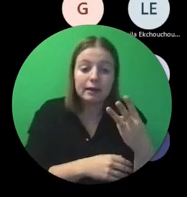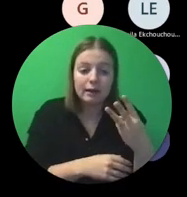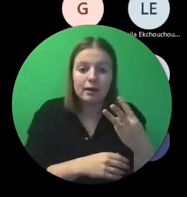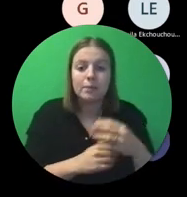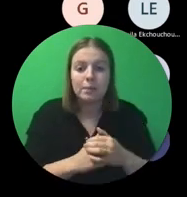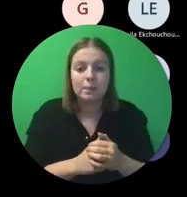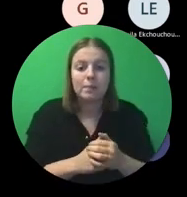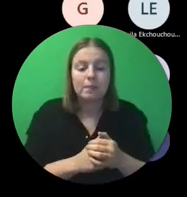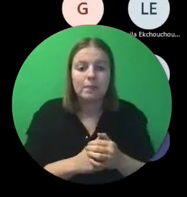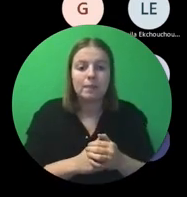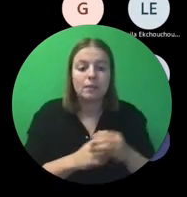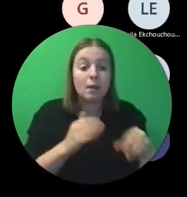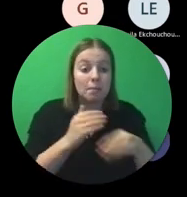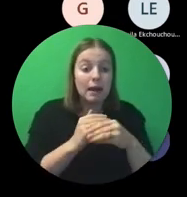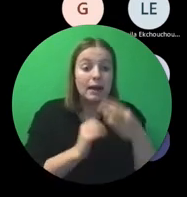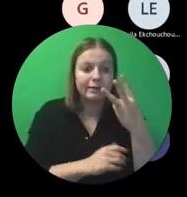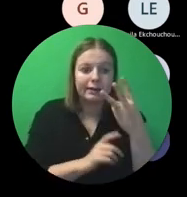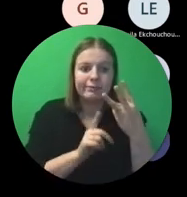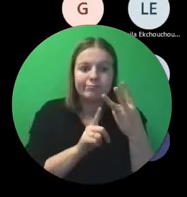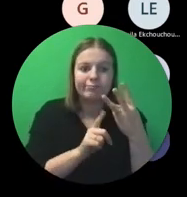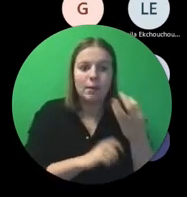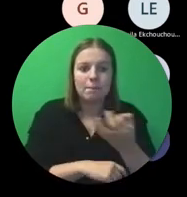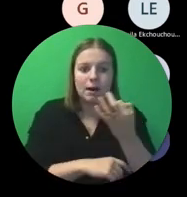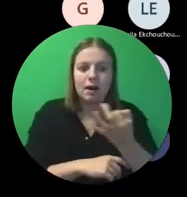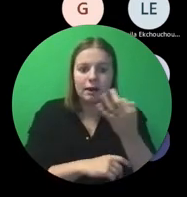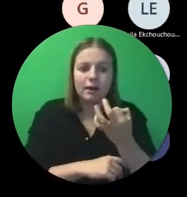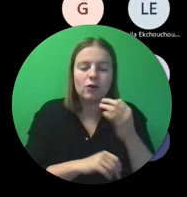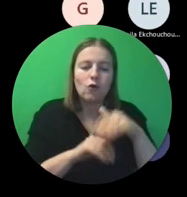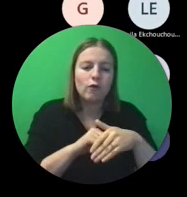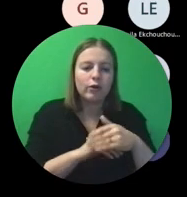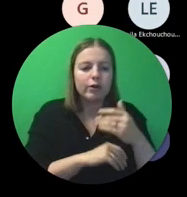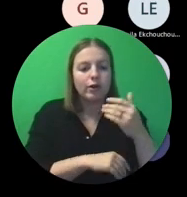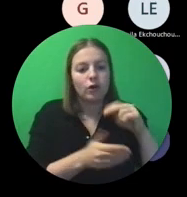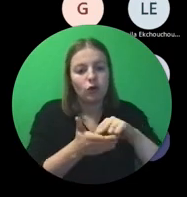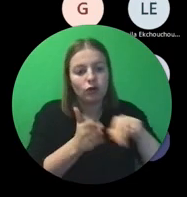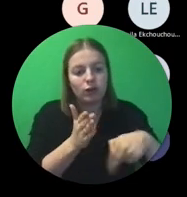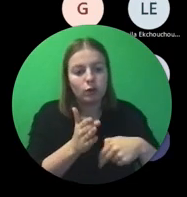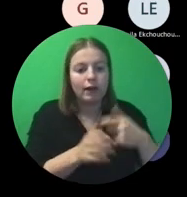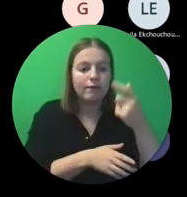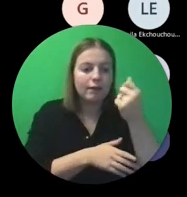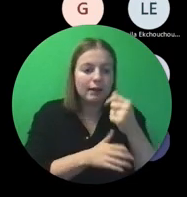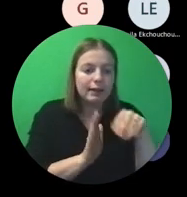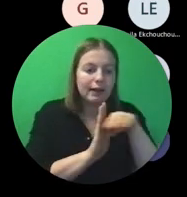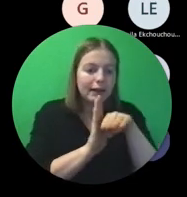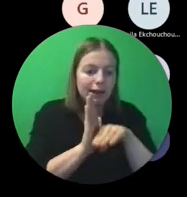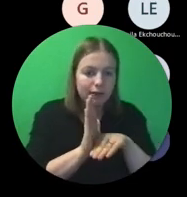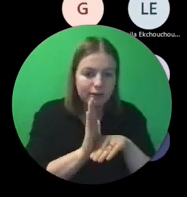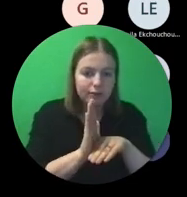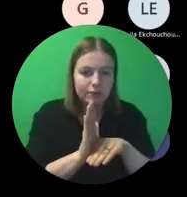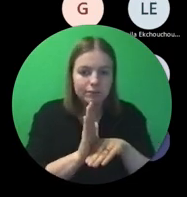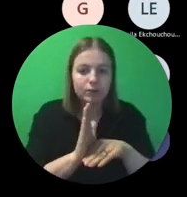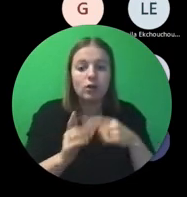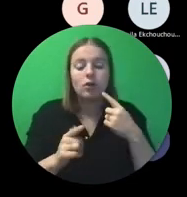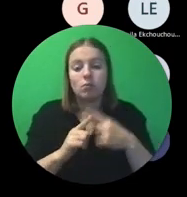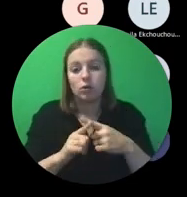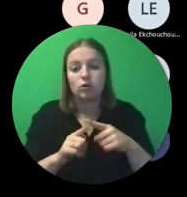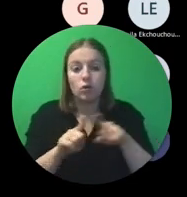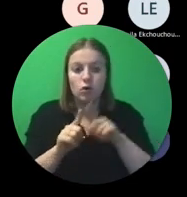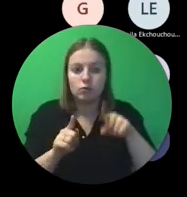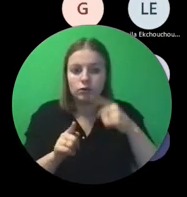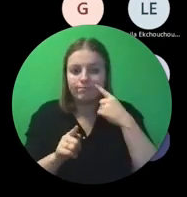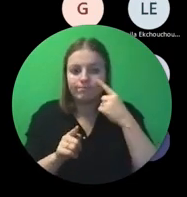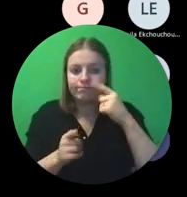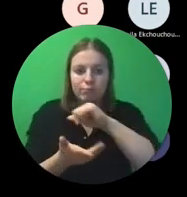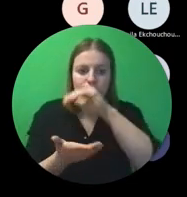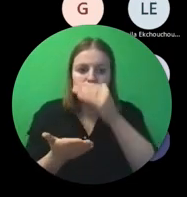dat is een hele belangrijke, ook die Annex 3, over de Contractual Financial Rules. En natuurlijk uw budget eens bekijken,